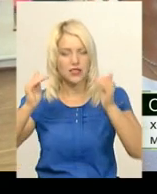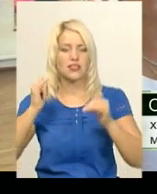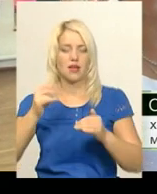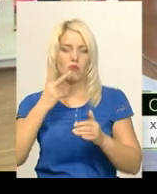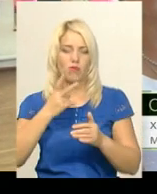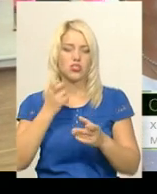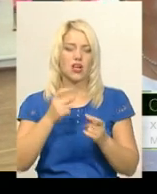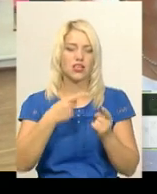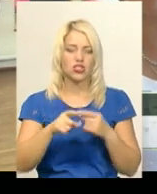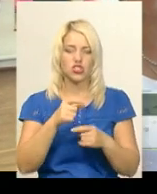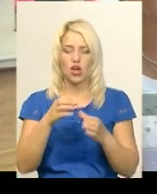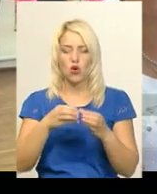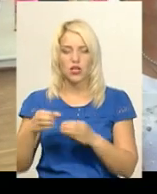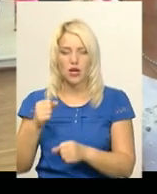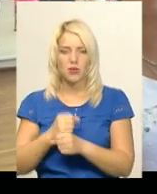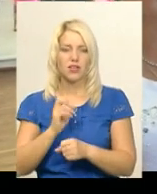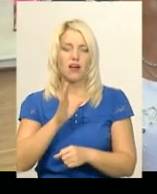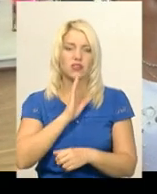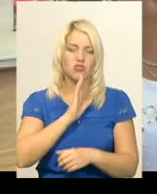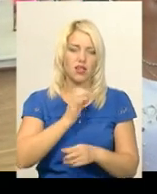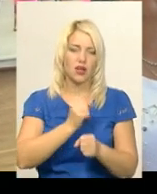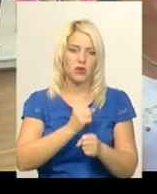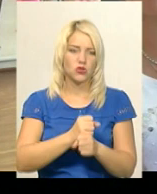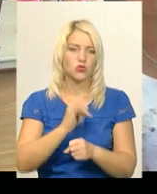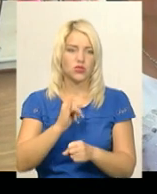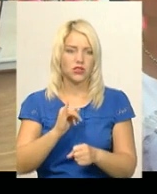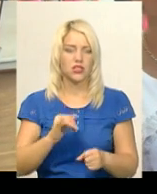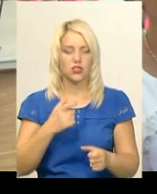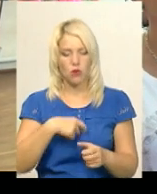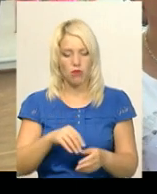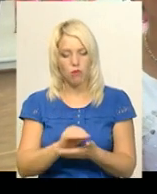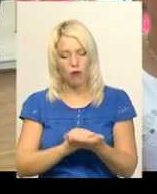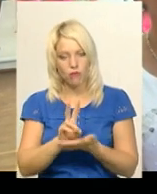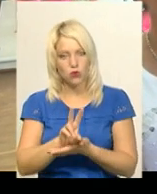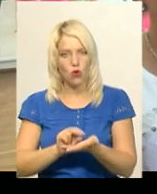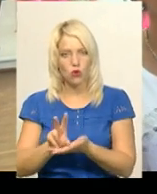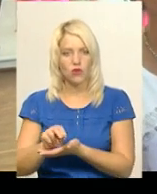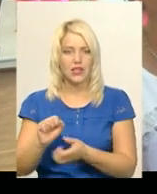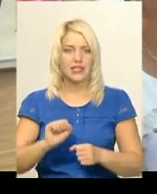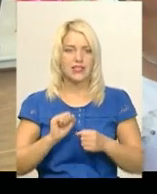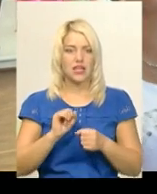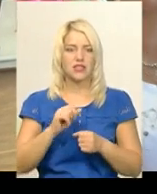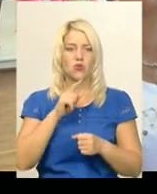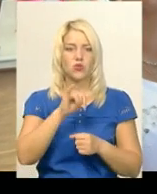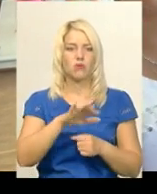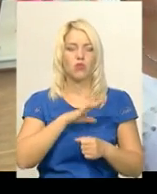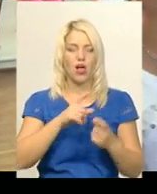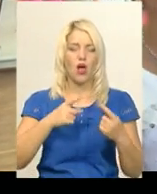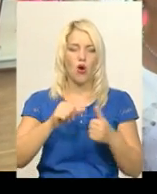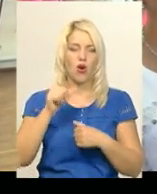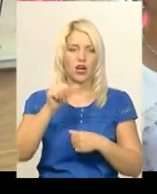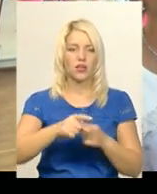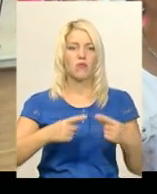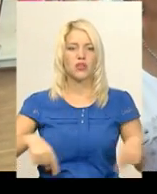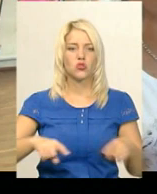як працюють інші колективи, як дівочки працюють. От собі повторювали, старались, там була в них окрема зона, де вони могли потренуватися.